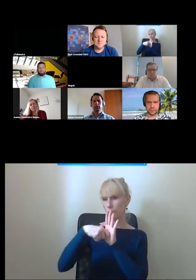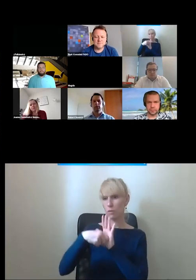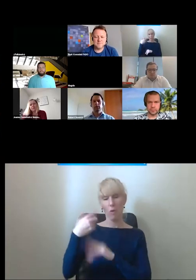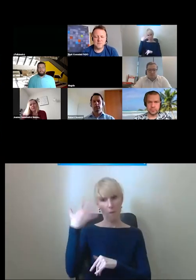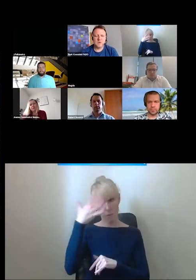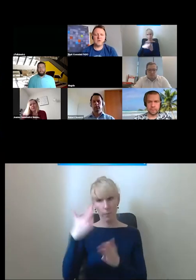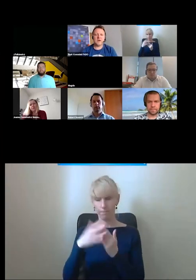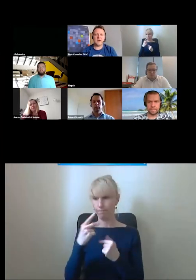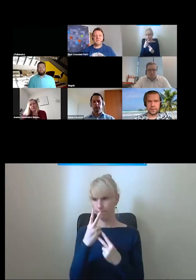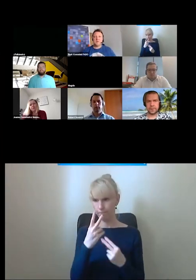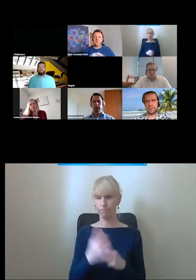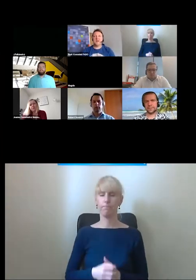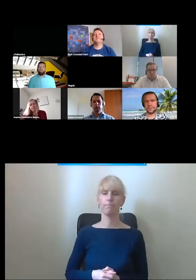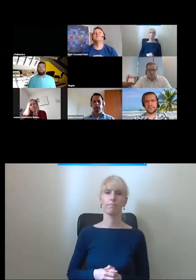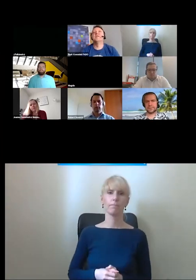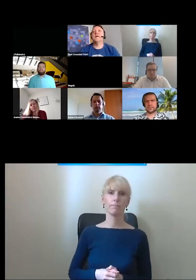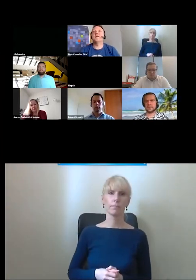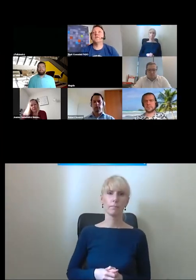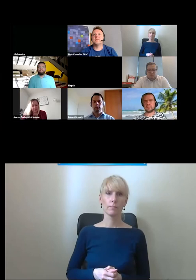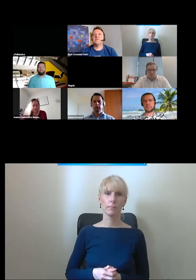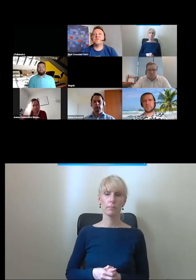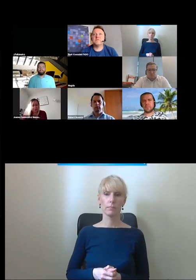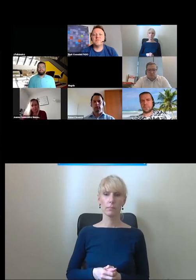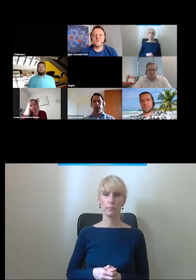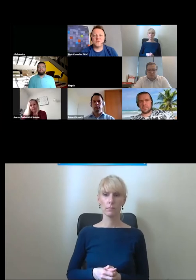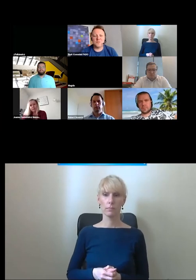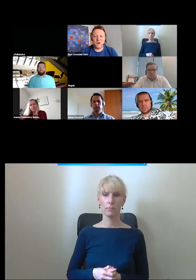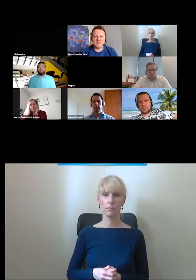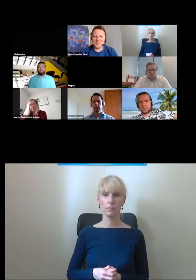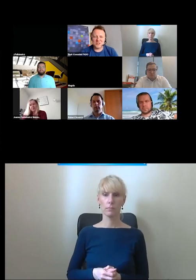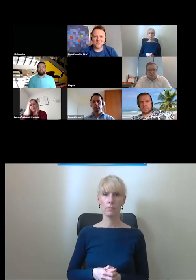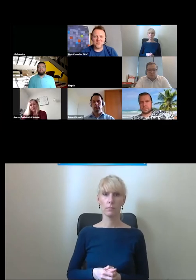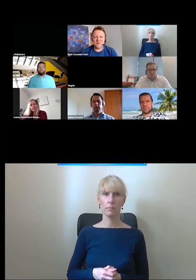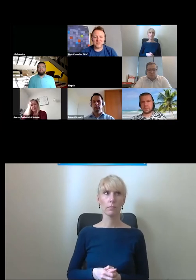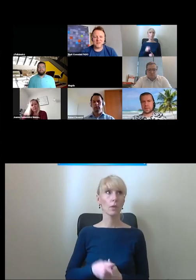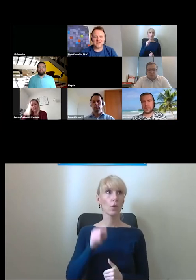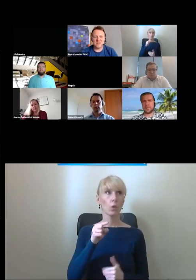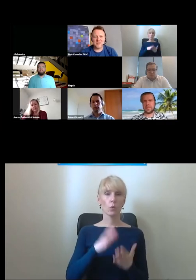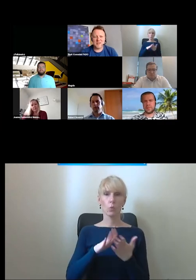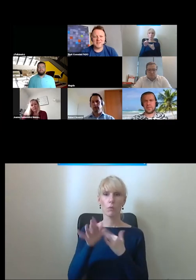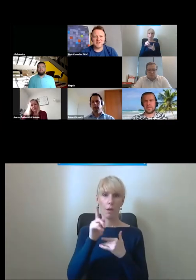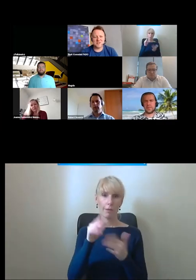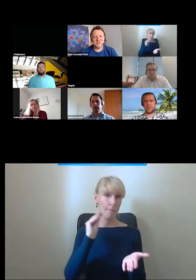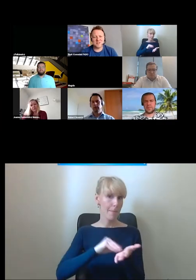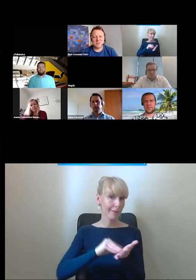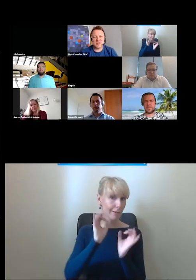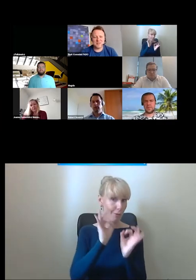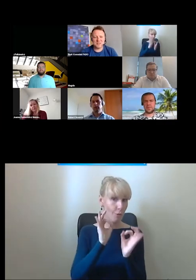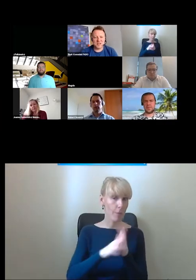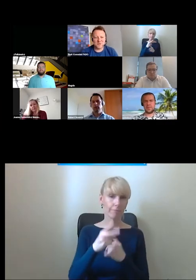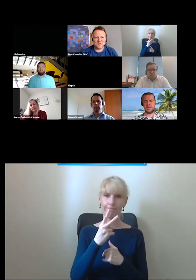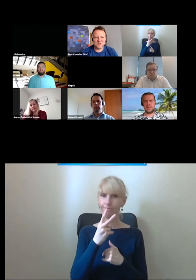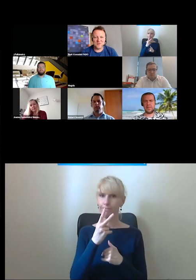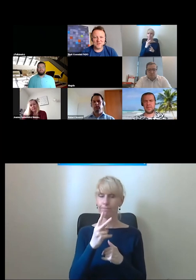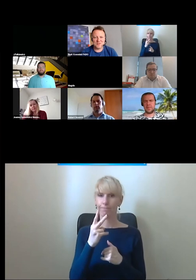ok dobra no to tutaj pokazaliście dobrą praktykę teraz czyli jest pytanie